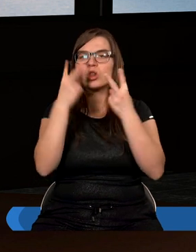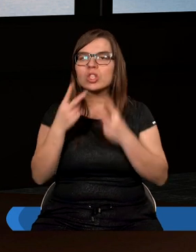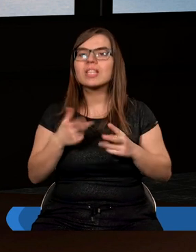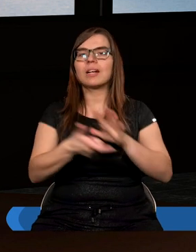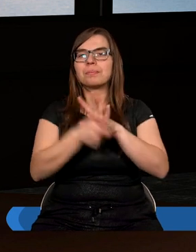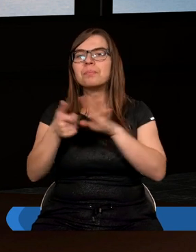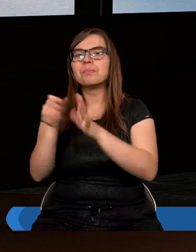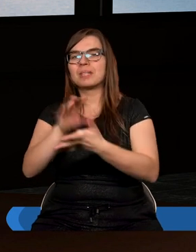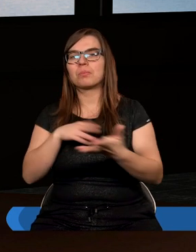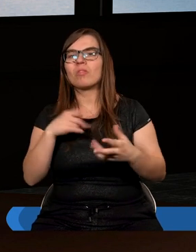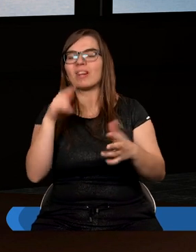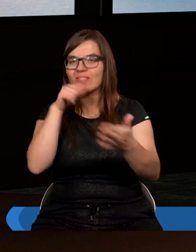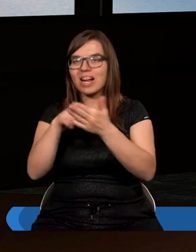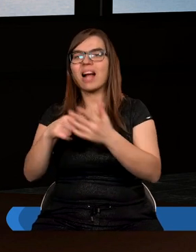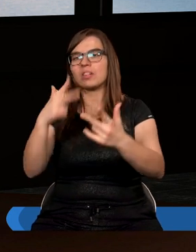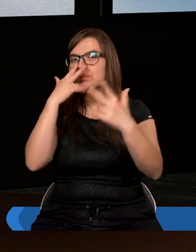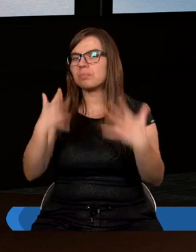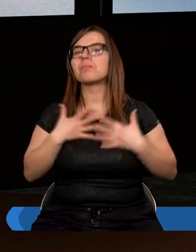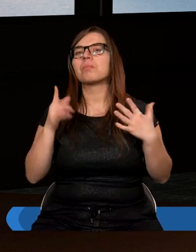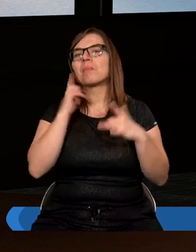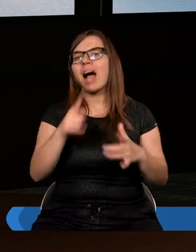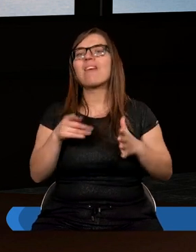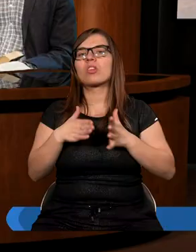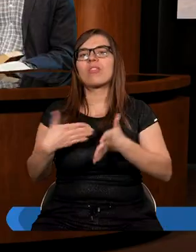nam wskaże tę prawdziwą prawdę, tę drogę.